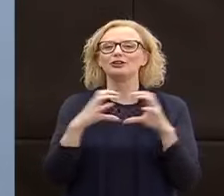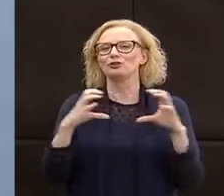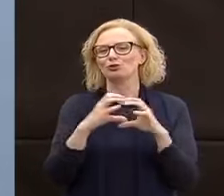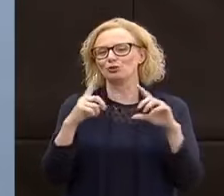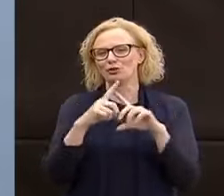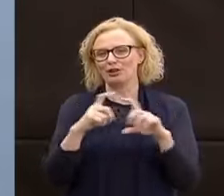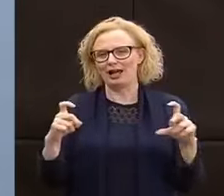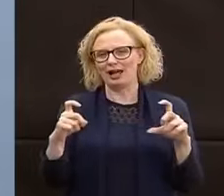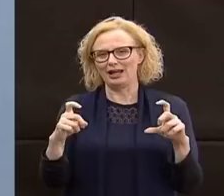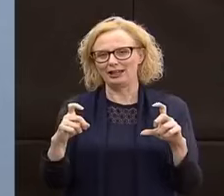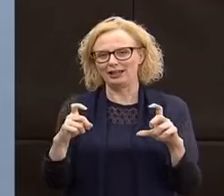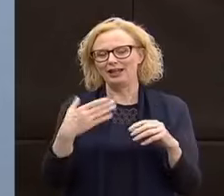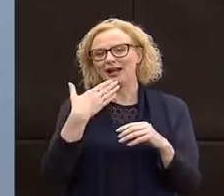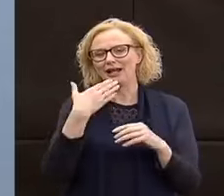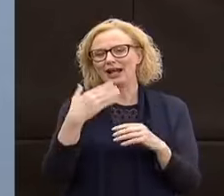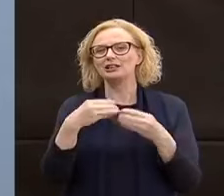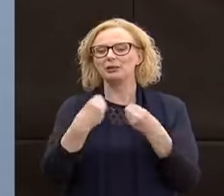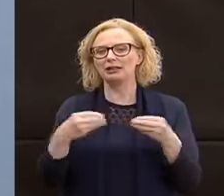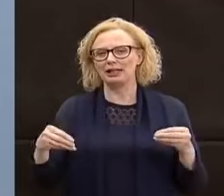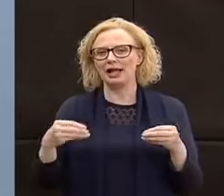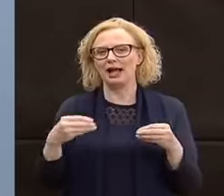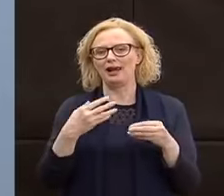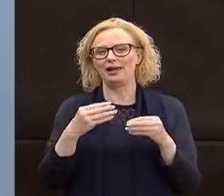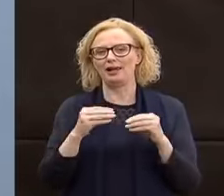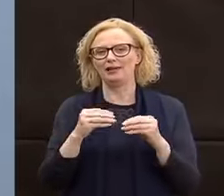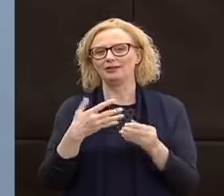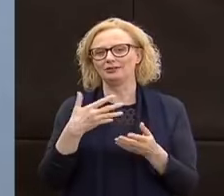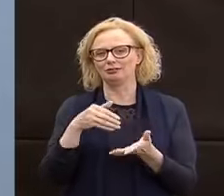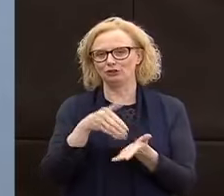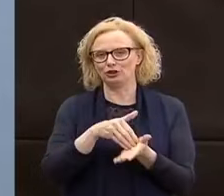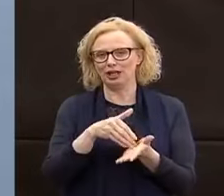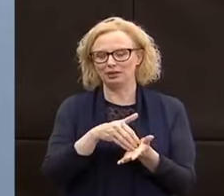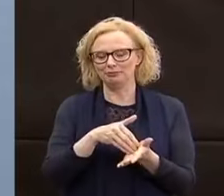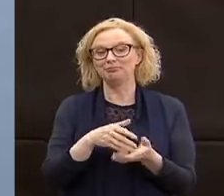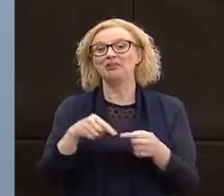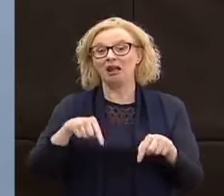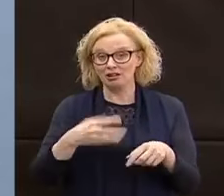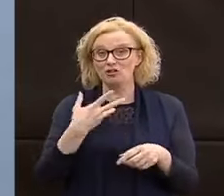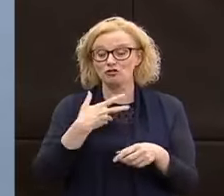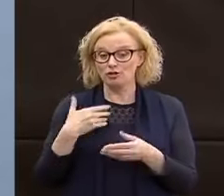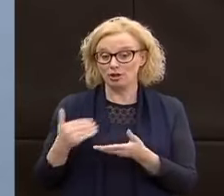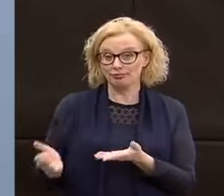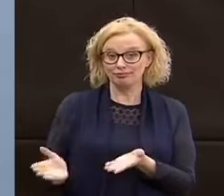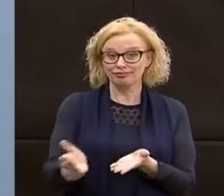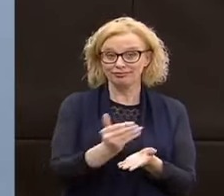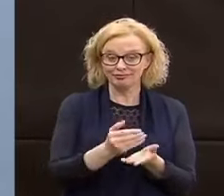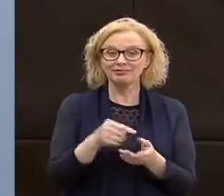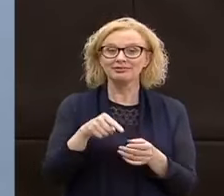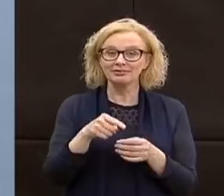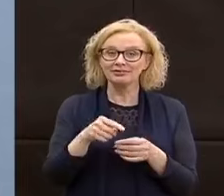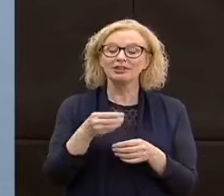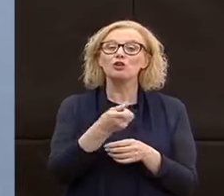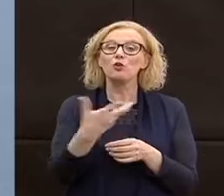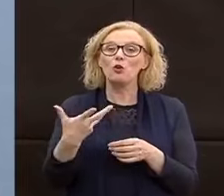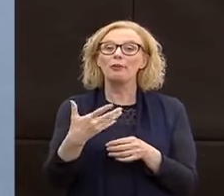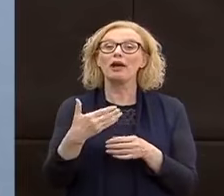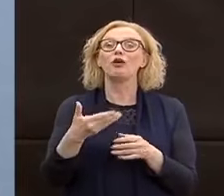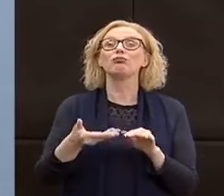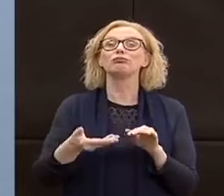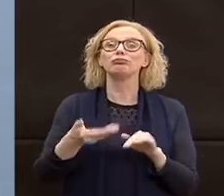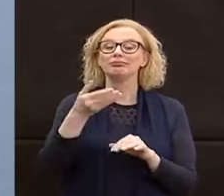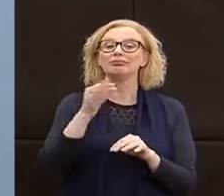le materie per farlo. Ora le abbiamo e quindi questo numero è stato garantito.